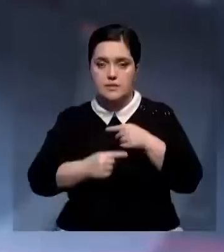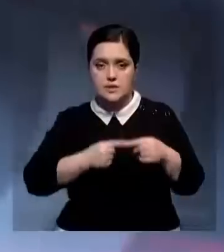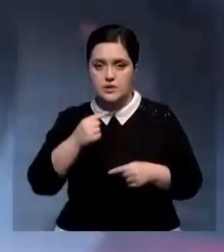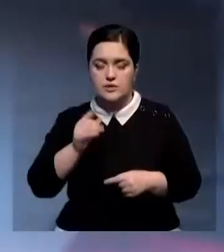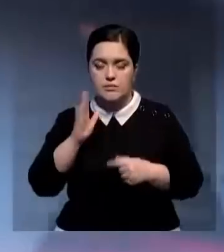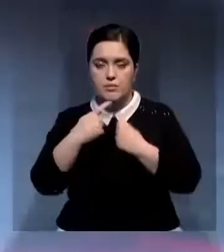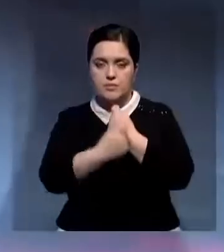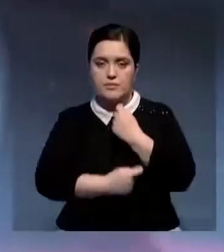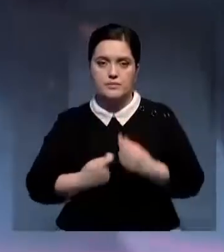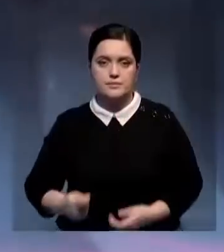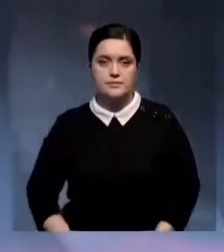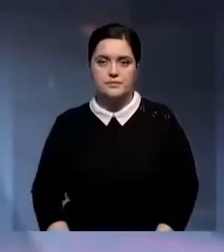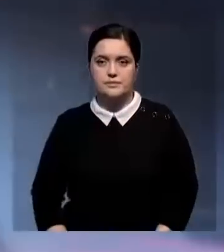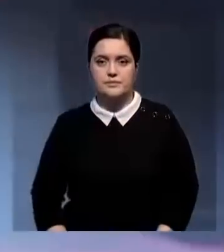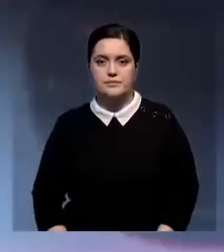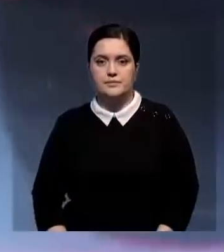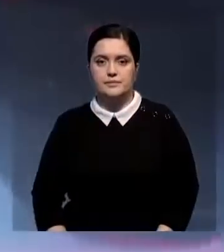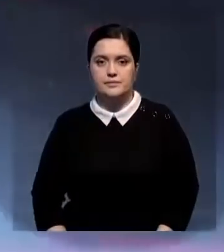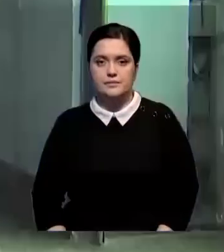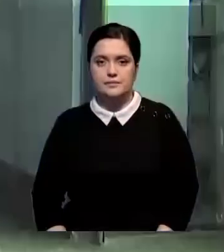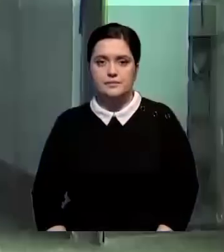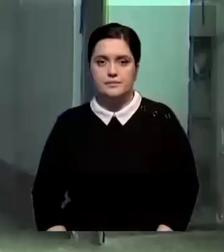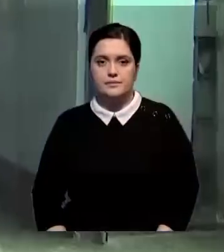О самых громких из них расскажем в следующем обзоре.